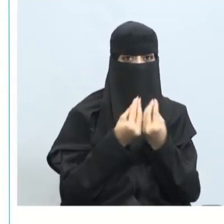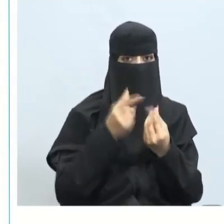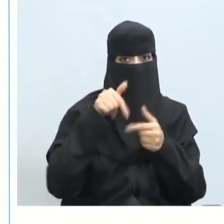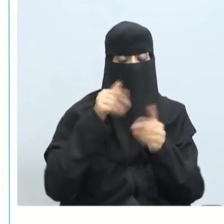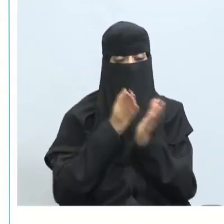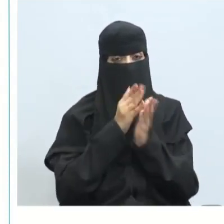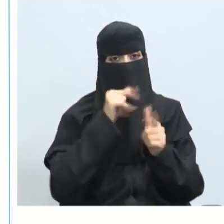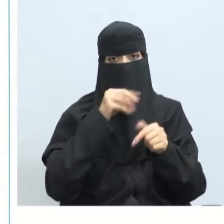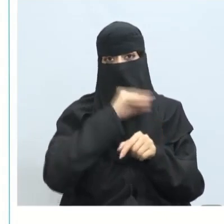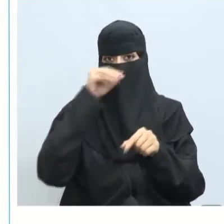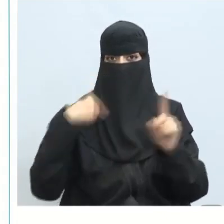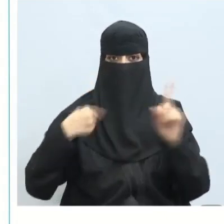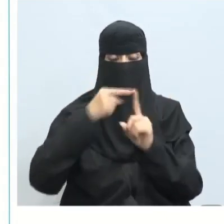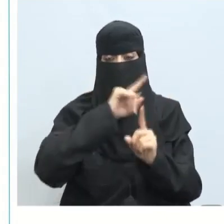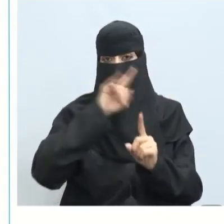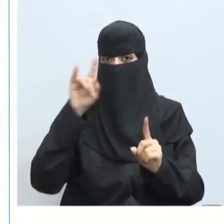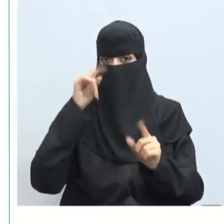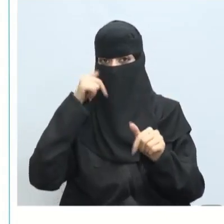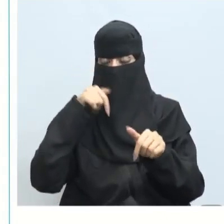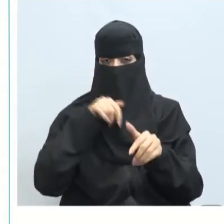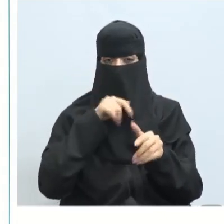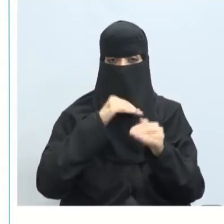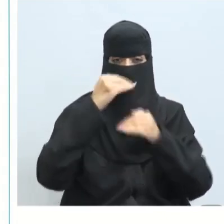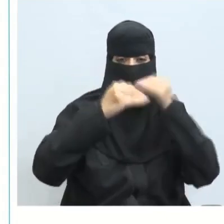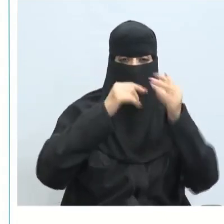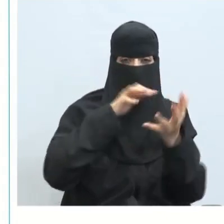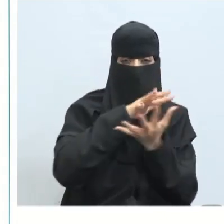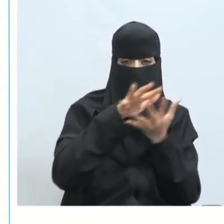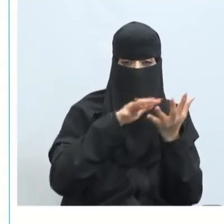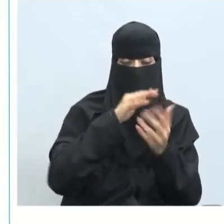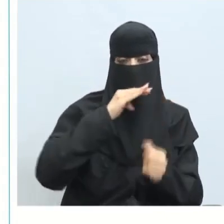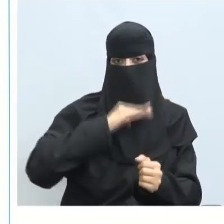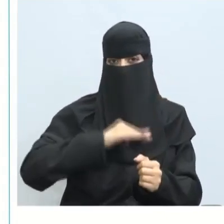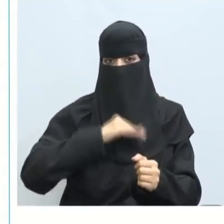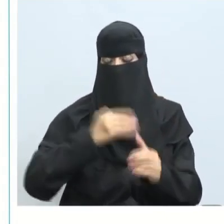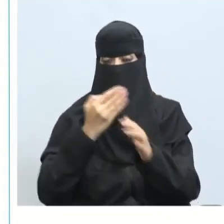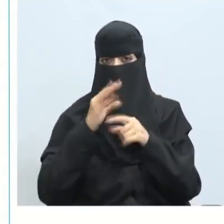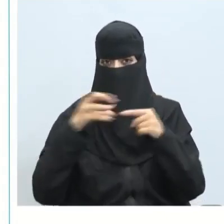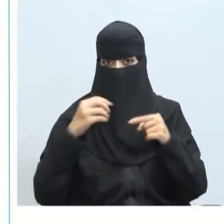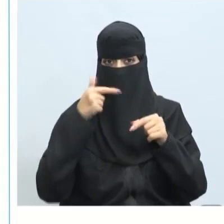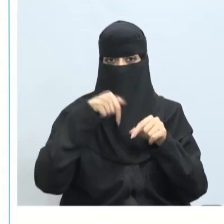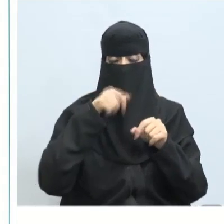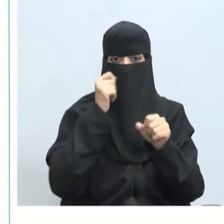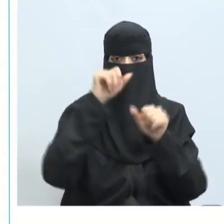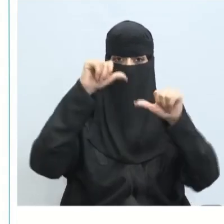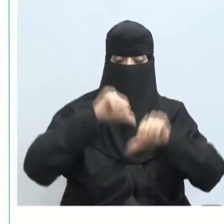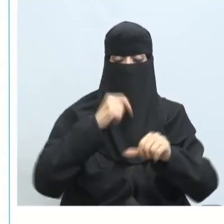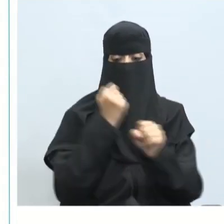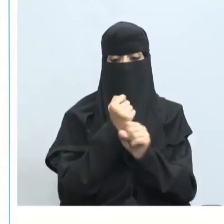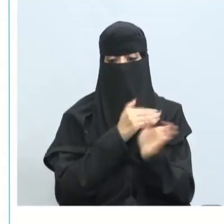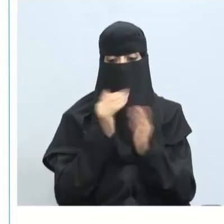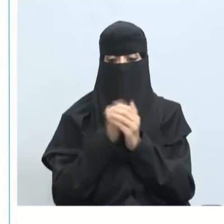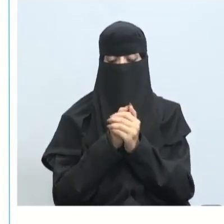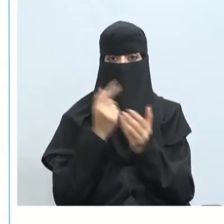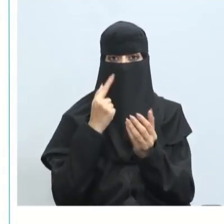وسائل كل هدفه عدم مثلاً نشوء ضغوط سلبية تسبب مثلاً في فشل العمل أيضاً